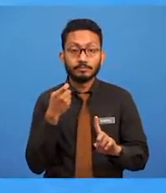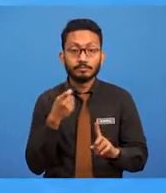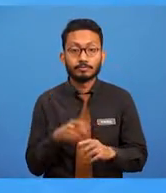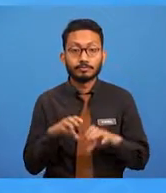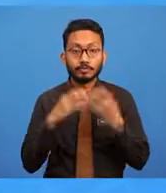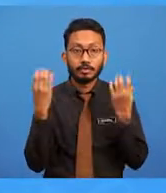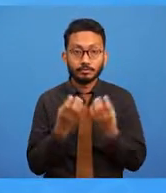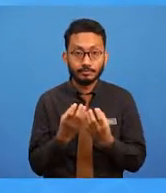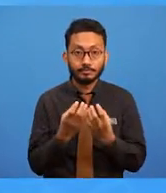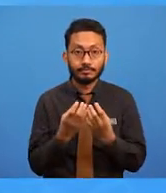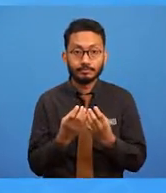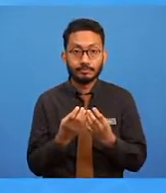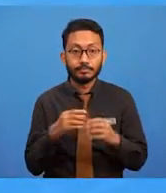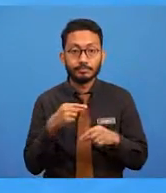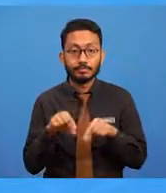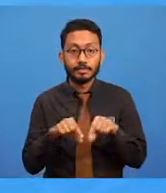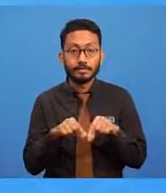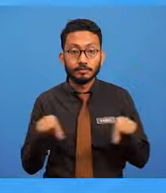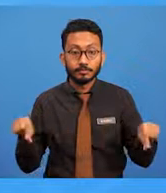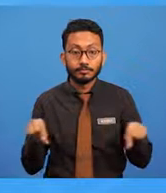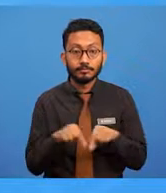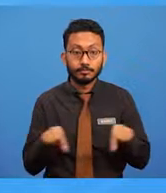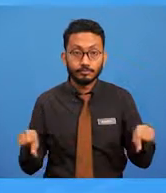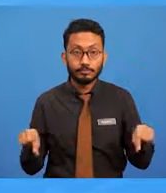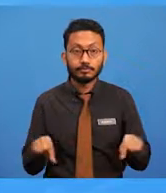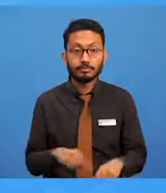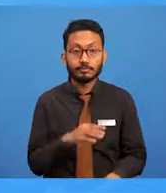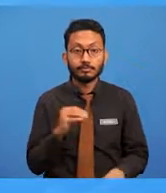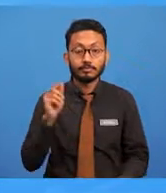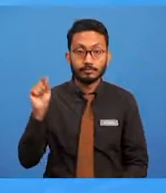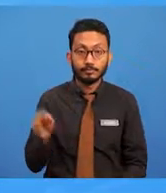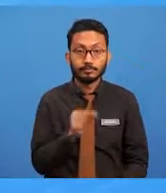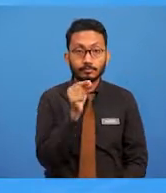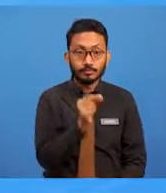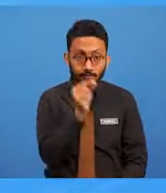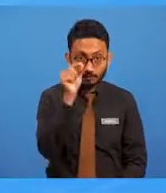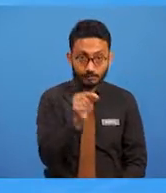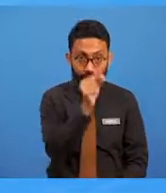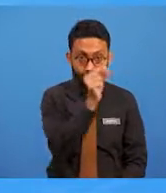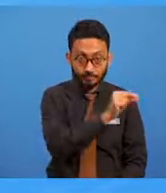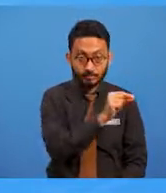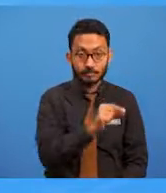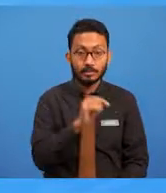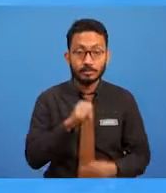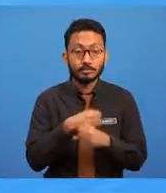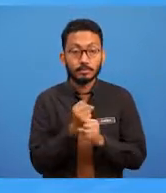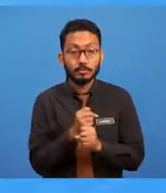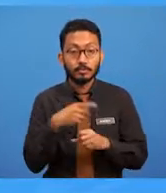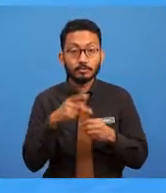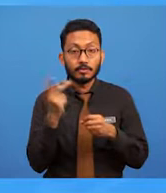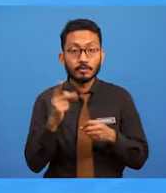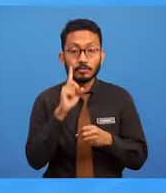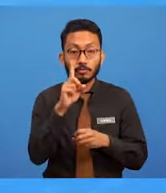garisan-garisan dan lengkungan-lengkungan yang terbentuk daripada satu